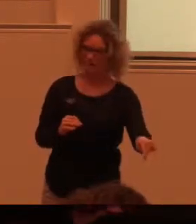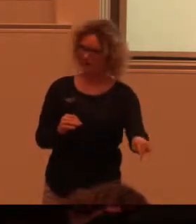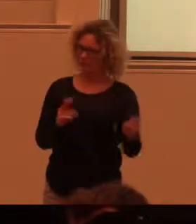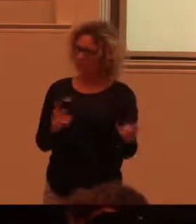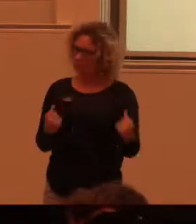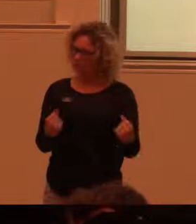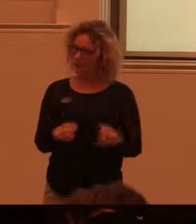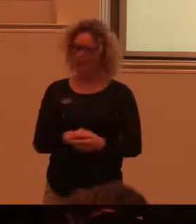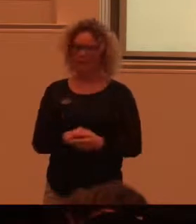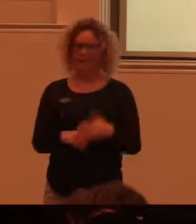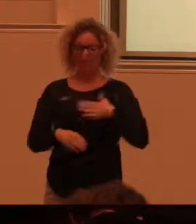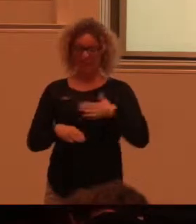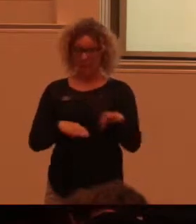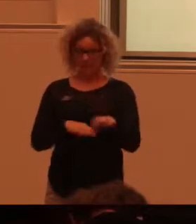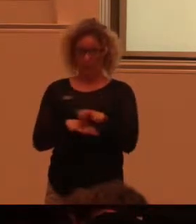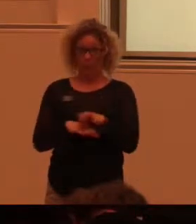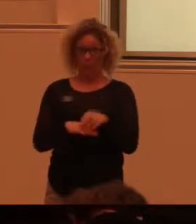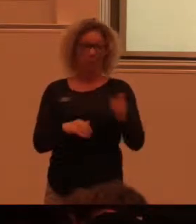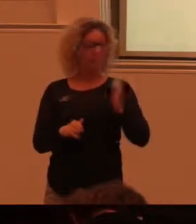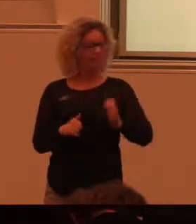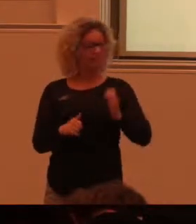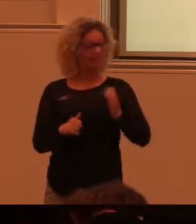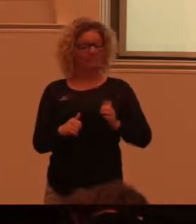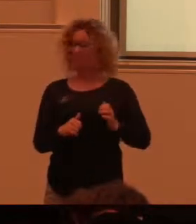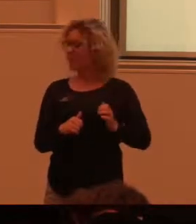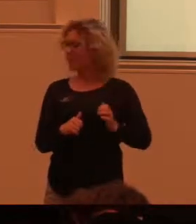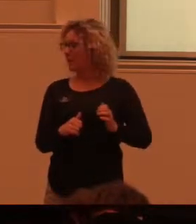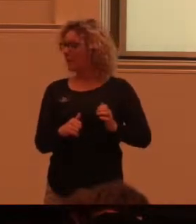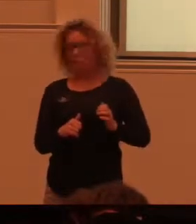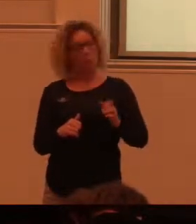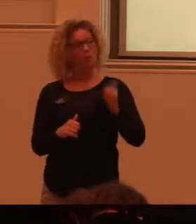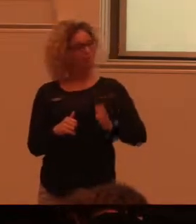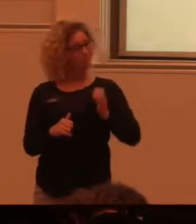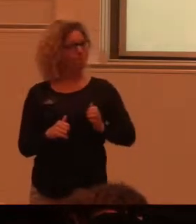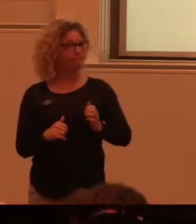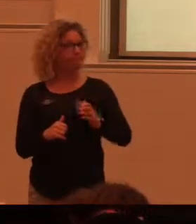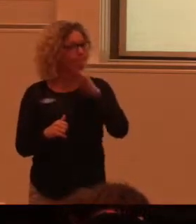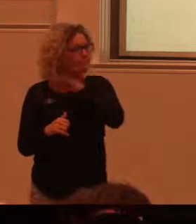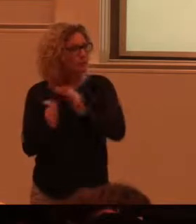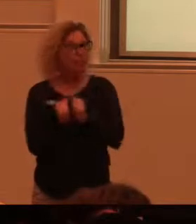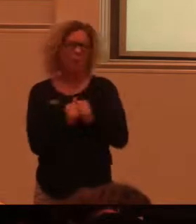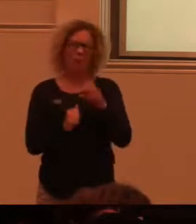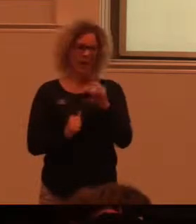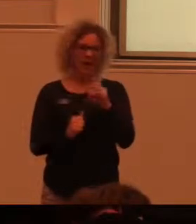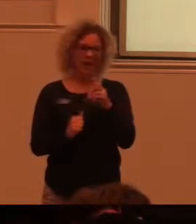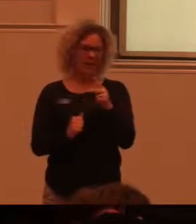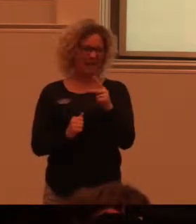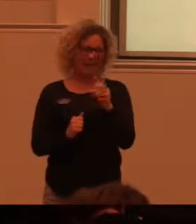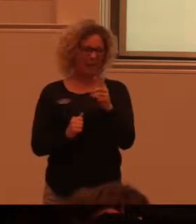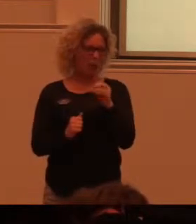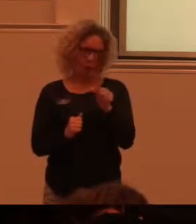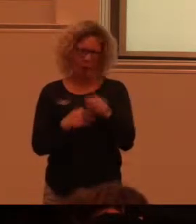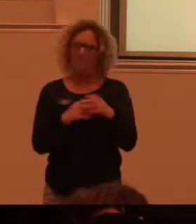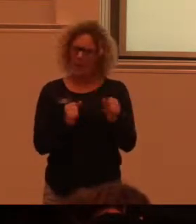Det är så att jag har en fru som är intresserad av ämnet, även om hon nu inte är arkeolog på något sätt. Men